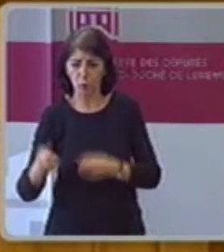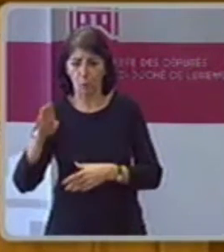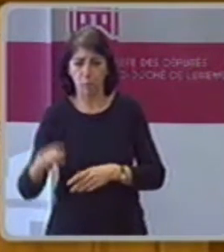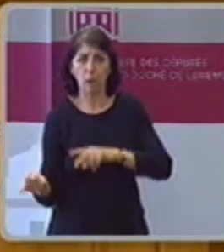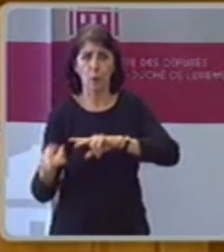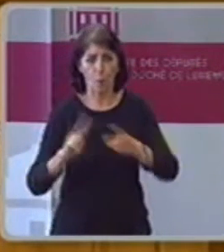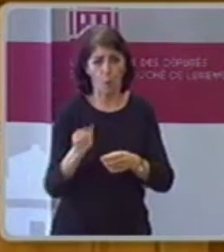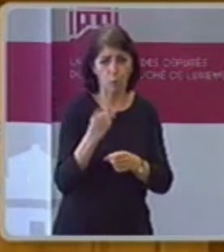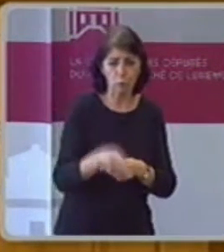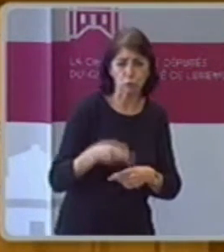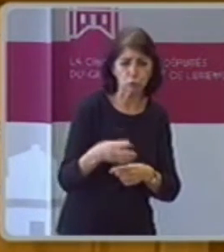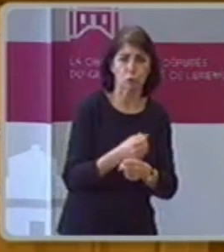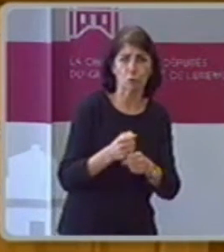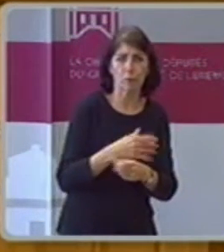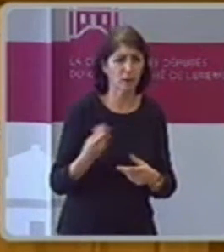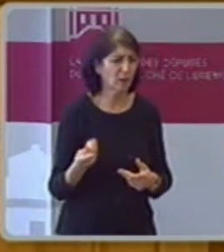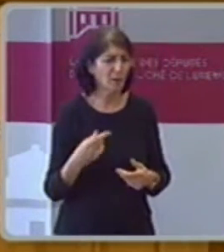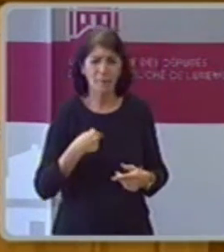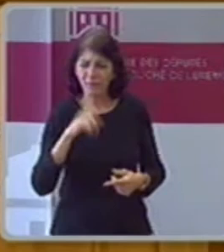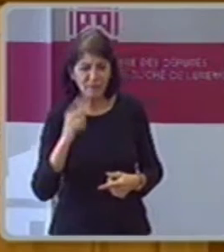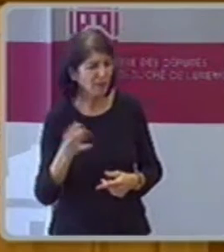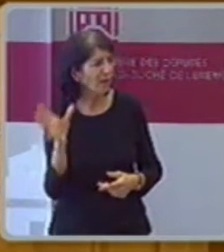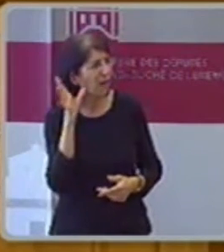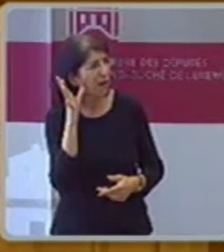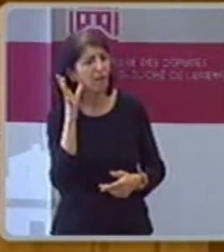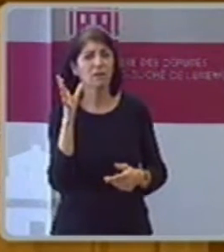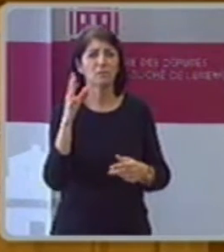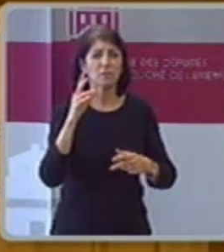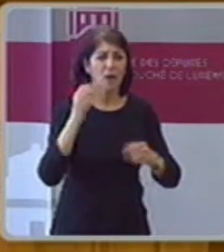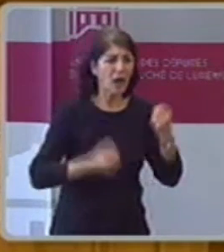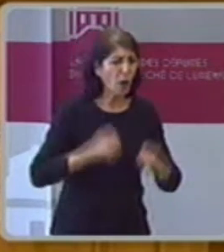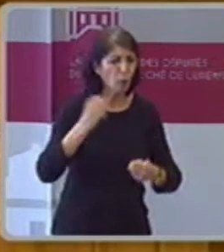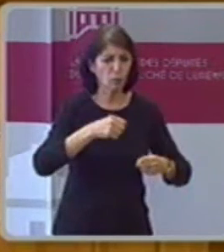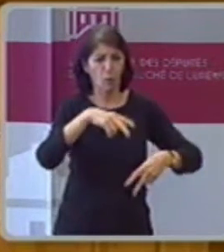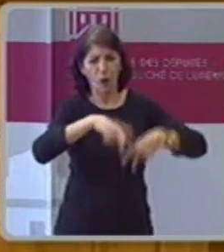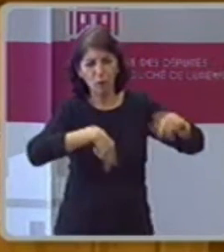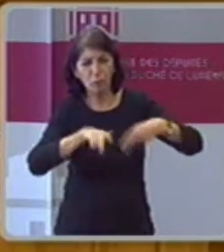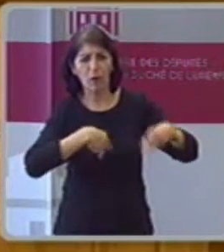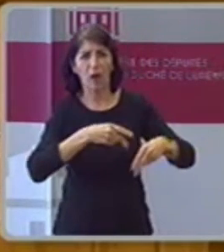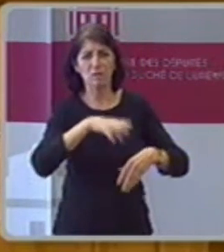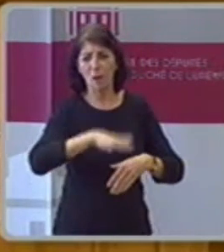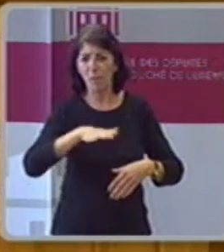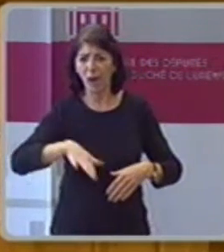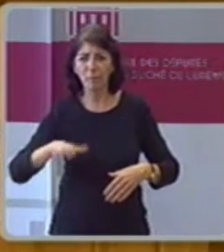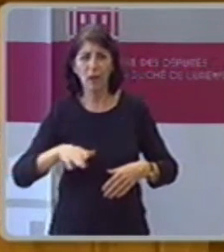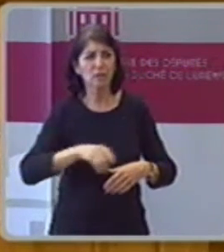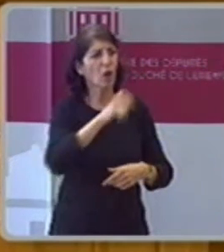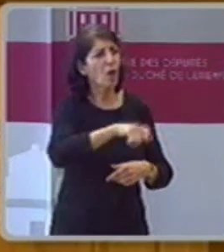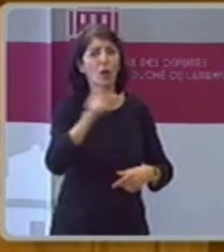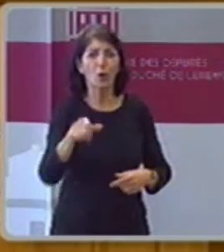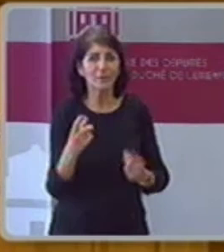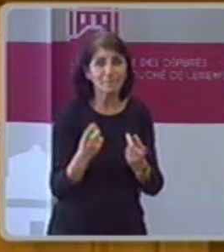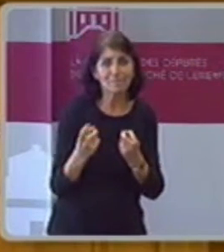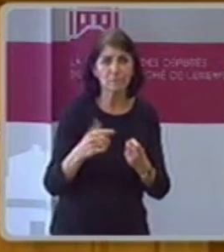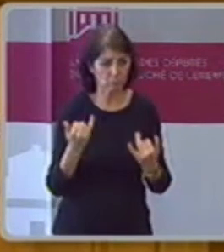Autos Autos und Parkplätze alles hat alles ähnlich